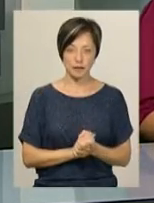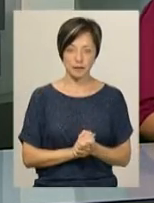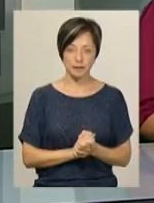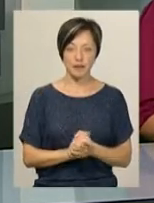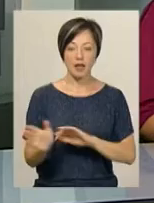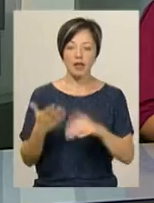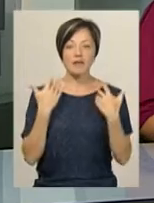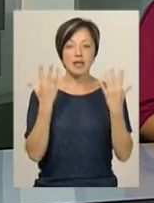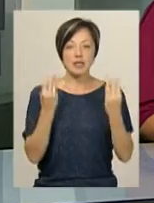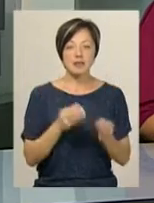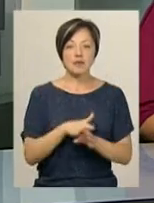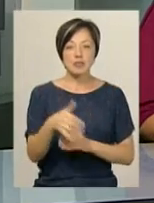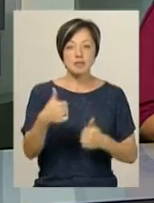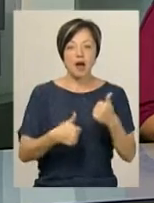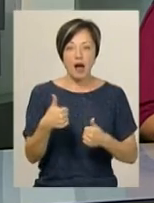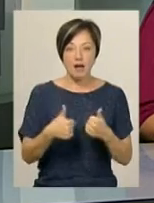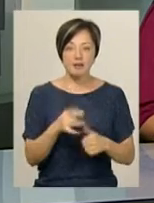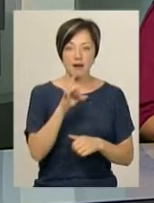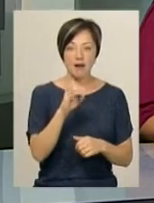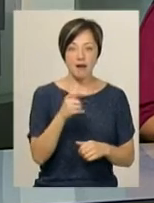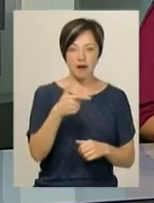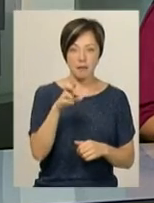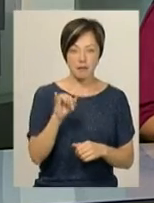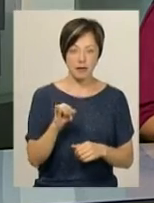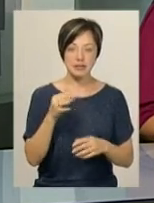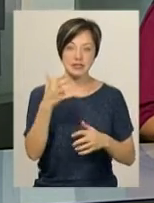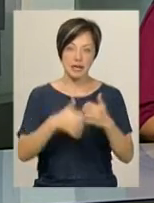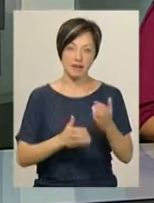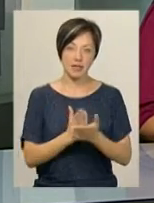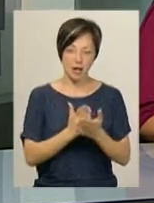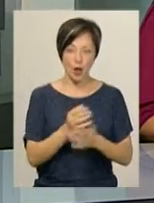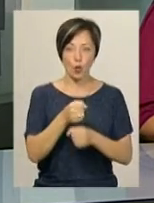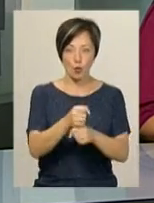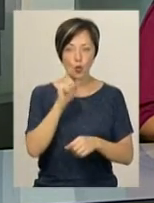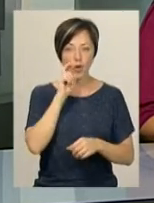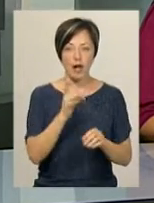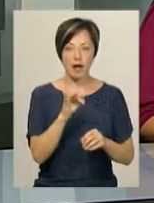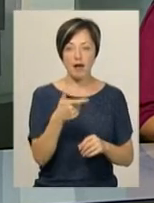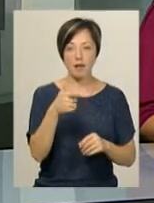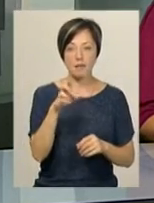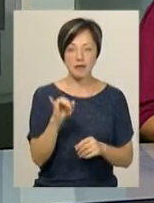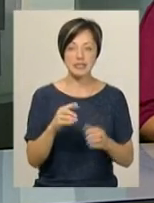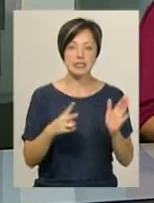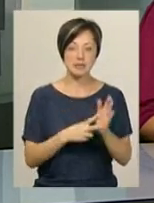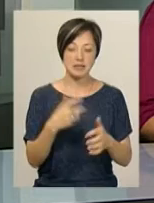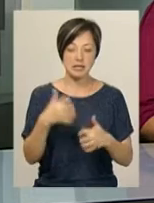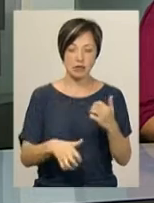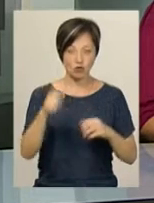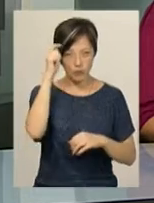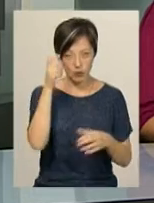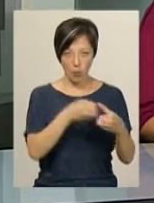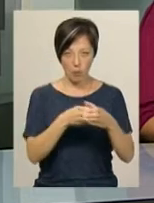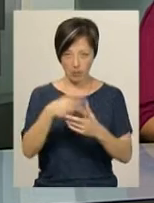Вихідними відбудуться ще й змагання з регбію. Серед ветеранів спорту та Кубок України з регбі-сім серед чоловічих команд, повідобляє